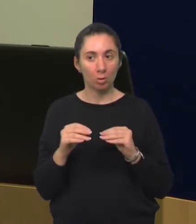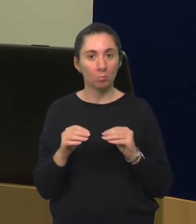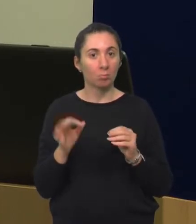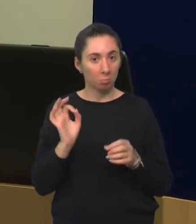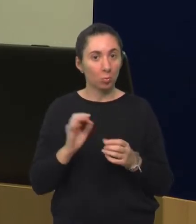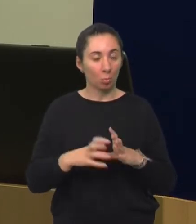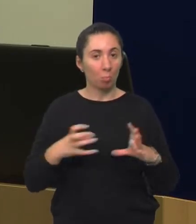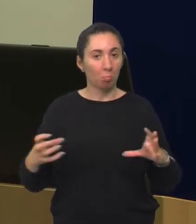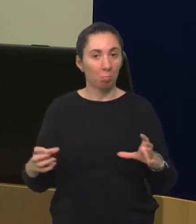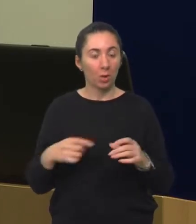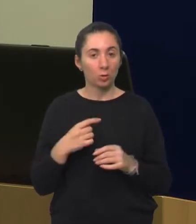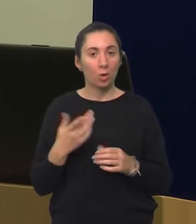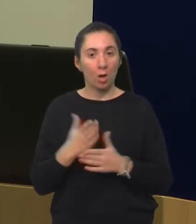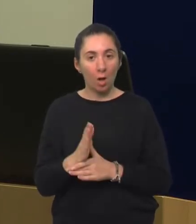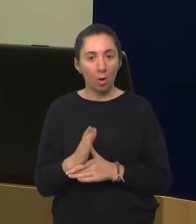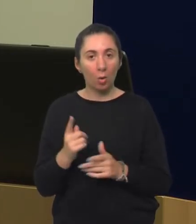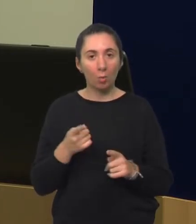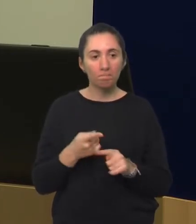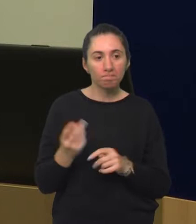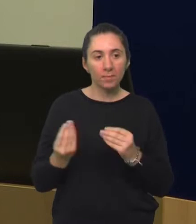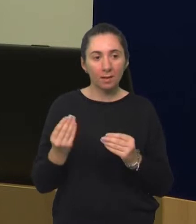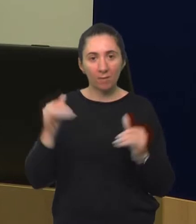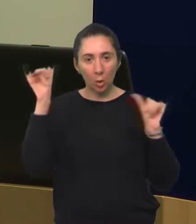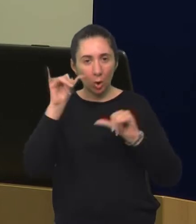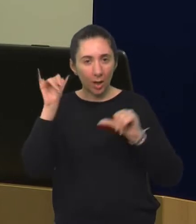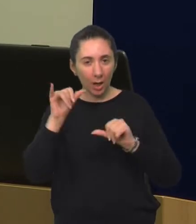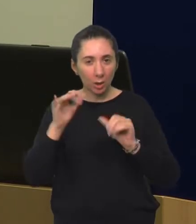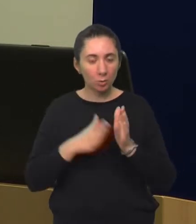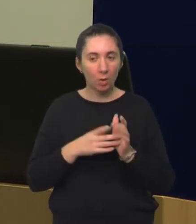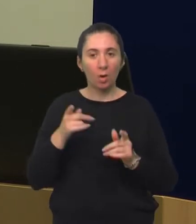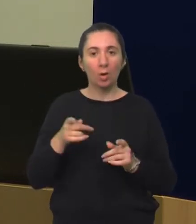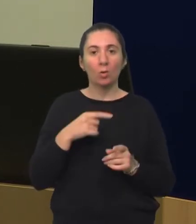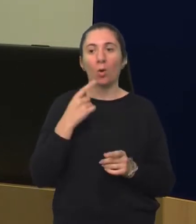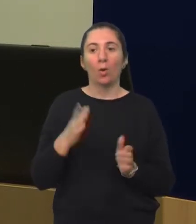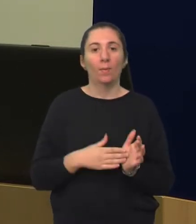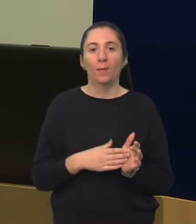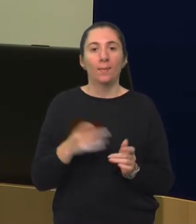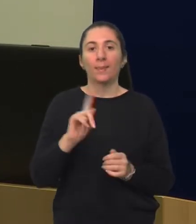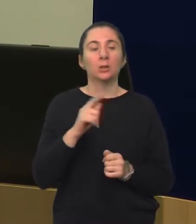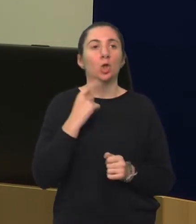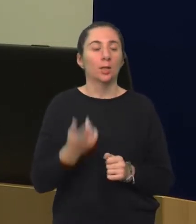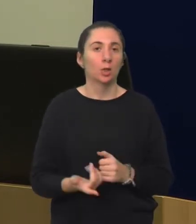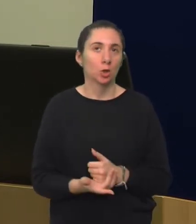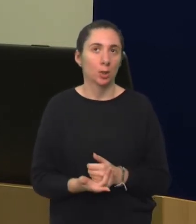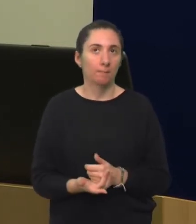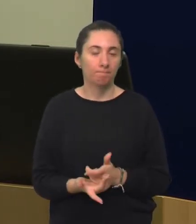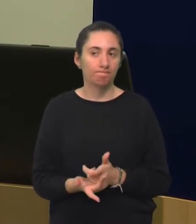složenim rečenicama. Iako im se dogode neke greške, da su to većino greške poopćavanja. Pa vam neće reći,